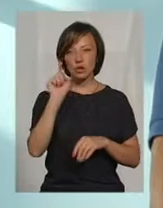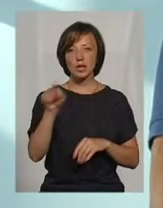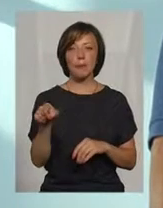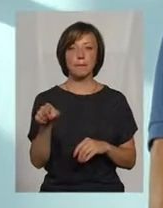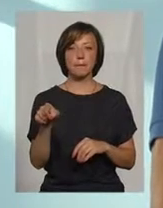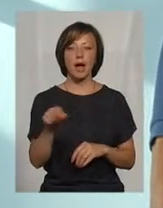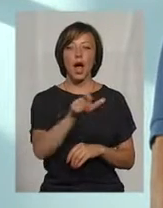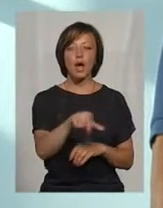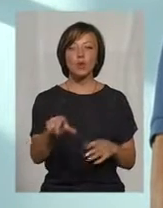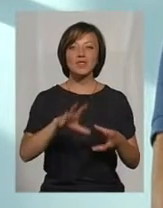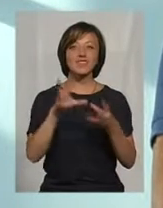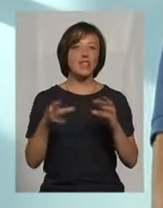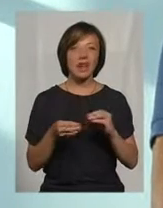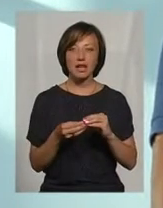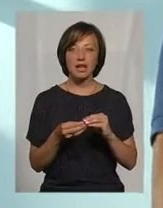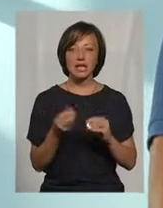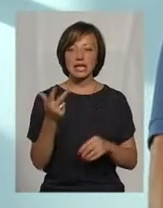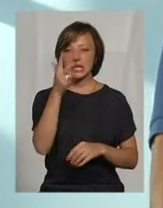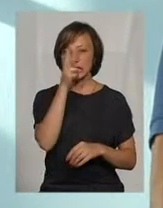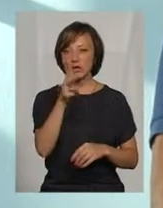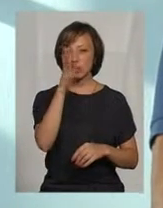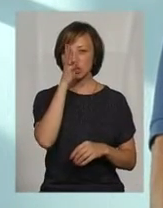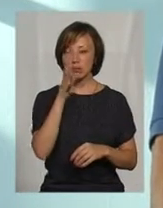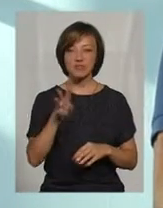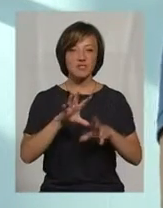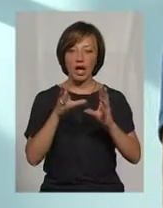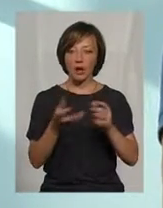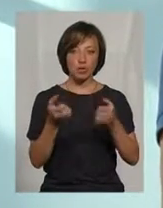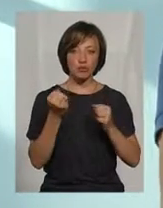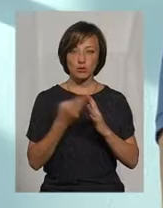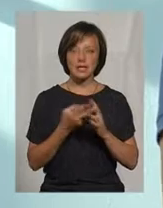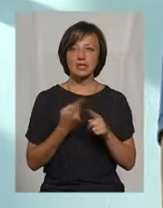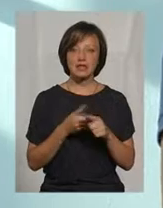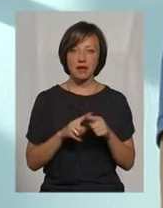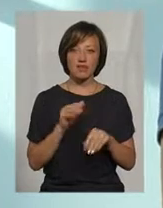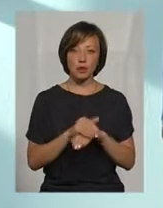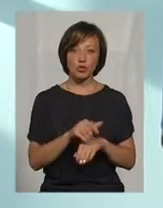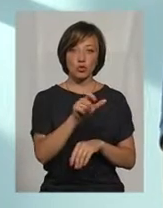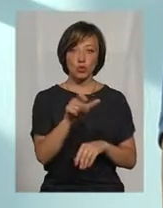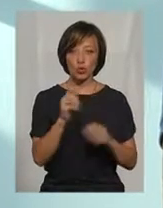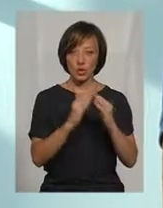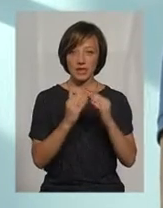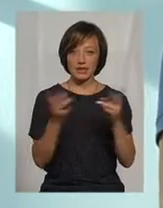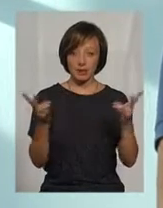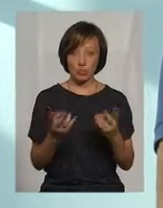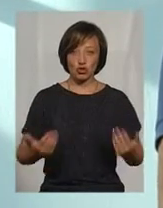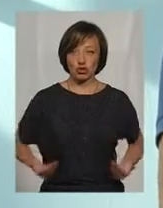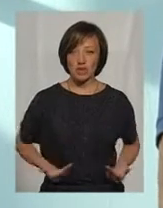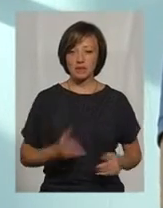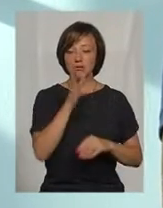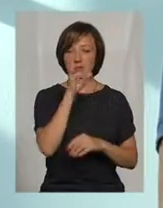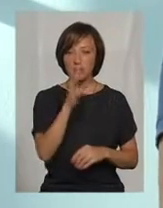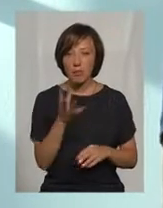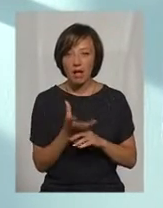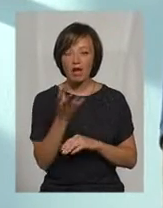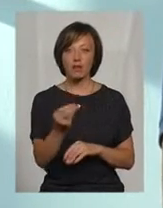люди взагалі 3-4 місяці взагалі не отримують субсидії. А це фактично будинок потрібно жити. Щомісяць наплатити і зарплату, і